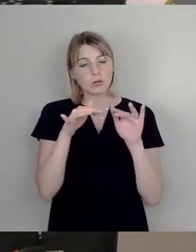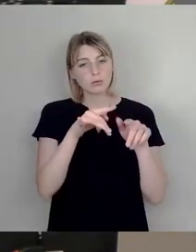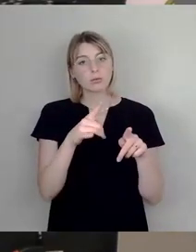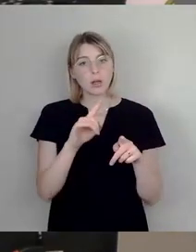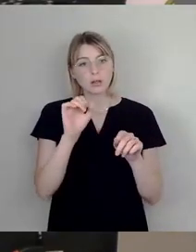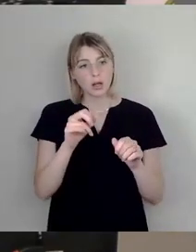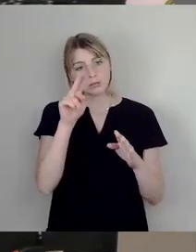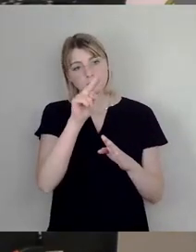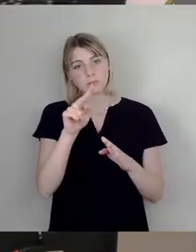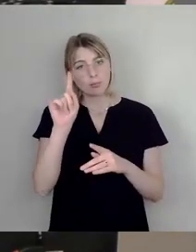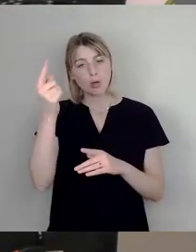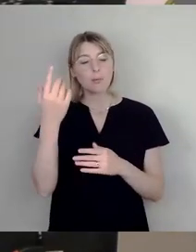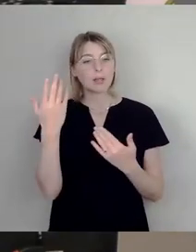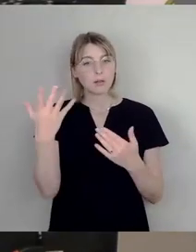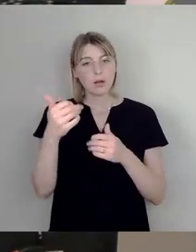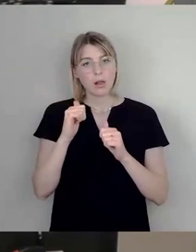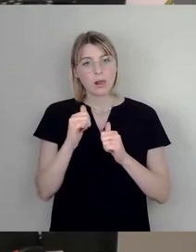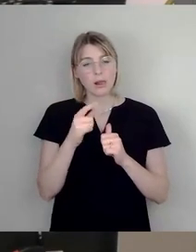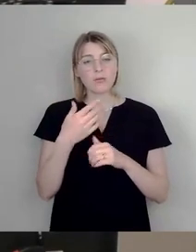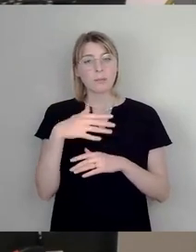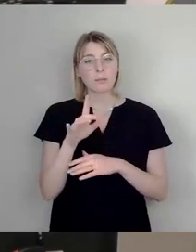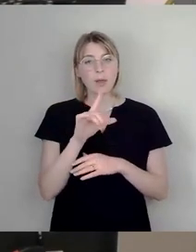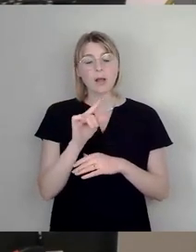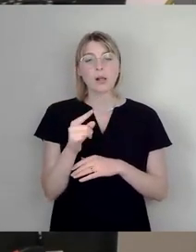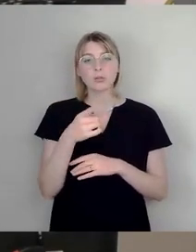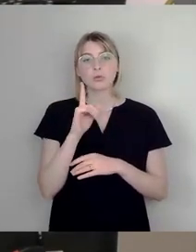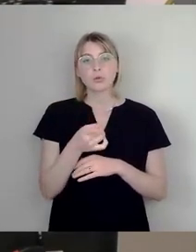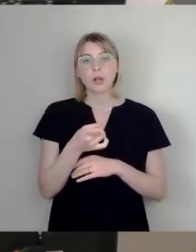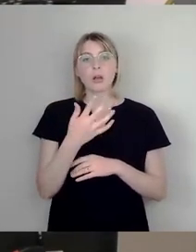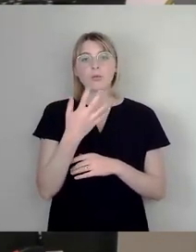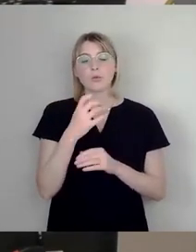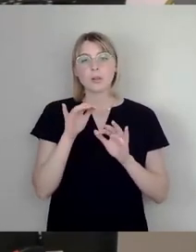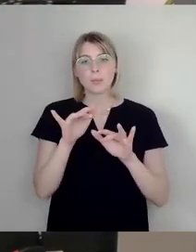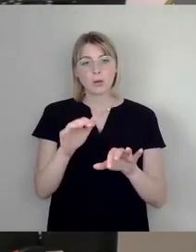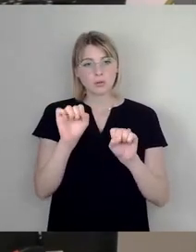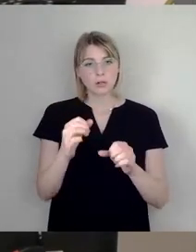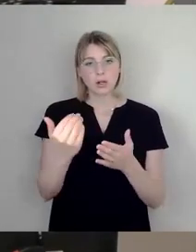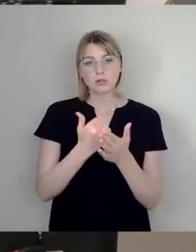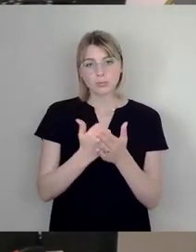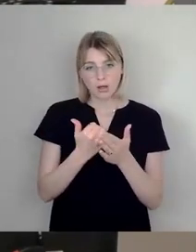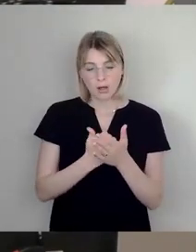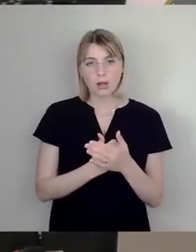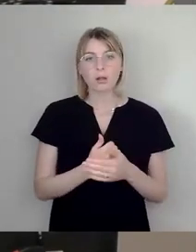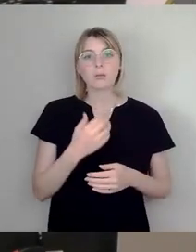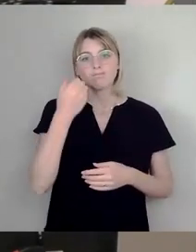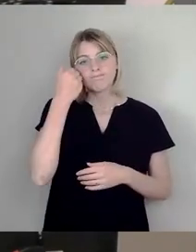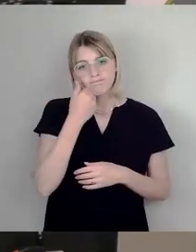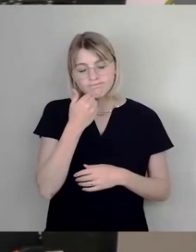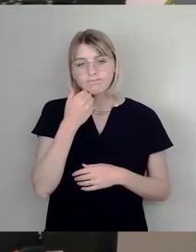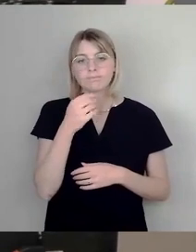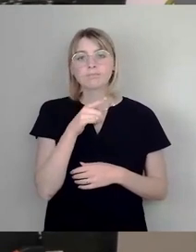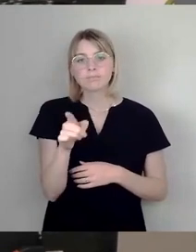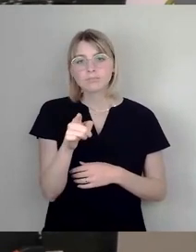da schaffen wir bestimmt noch ein bisschen mehr als die 150 Millionen einzusparen. Aber hier nur ein kleiner Teil, ein kleiner Bitte, um dort ein wenig